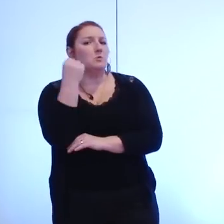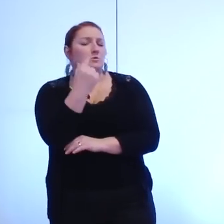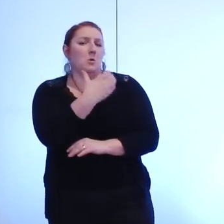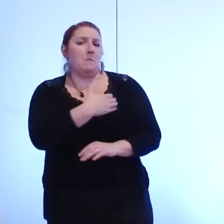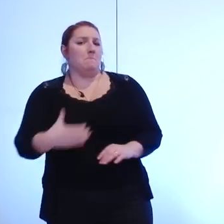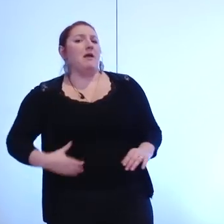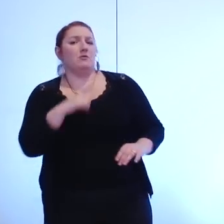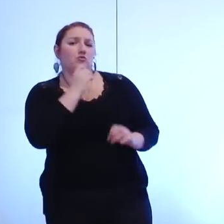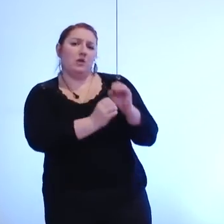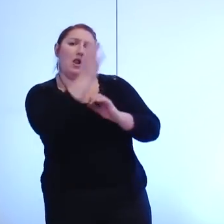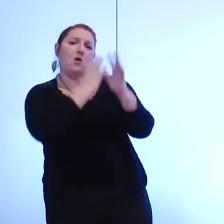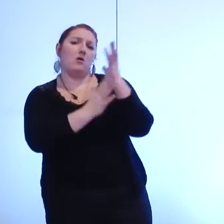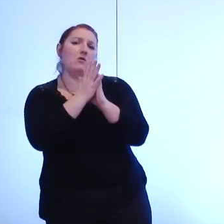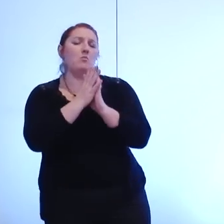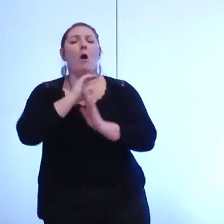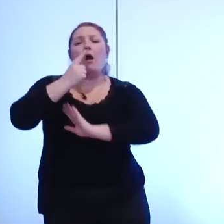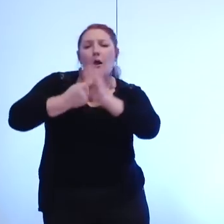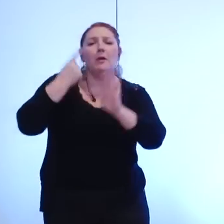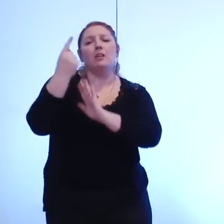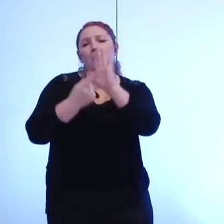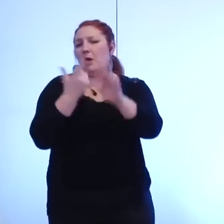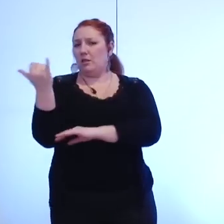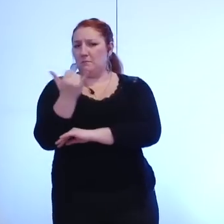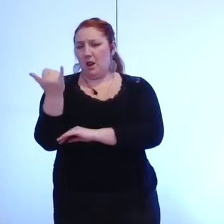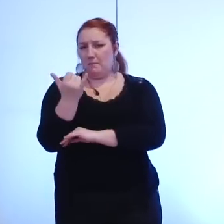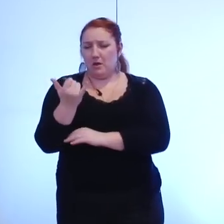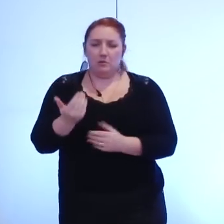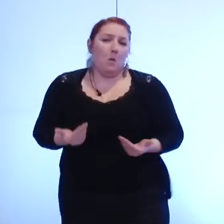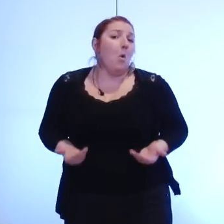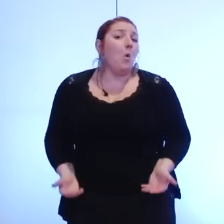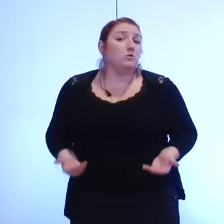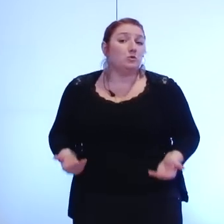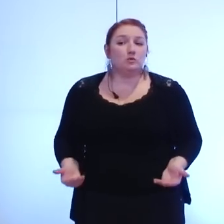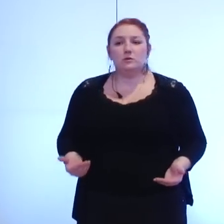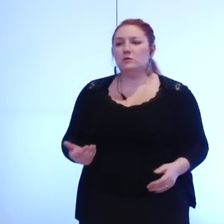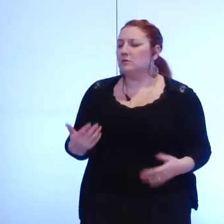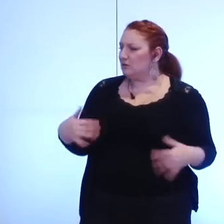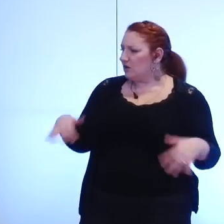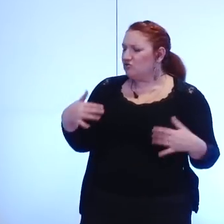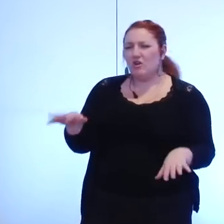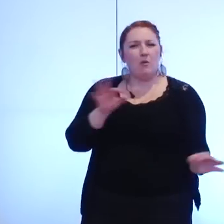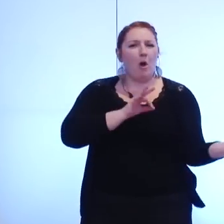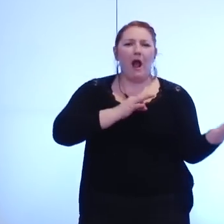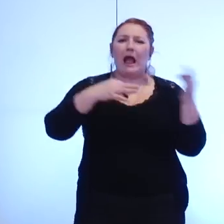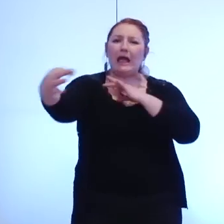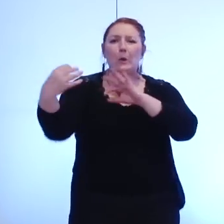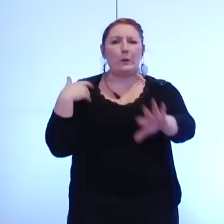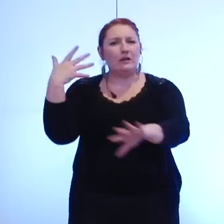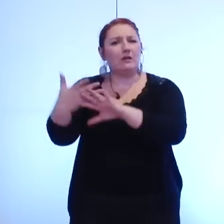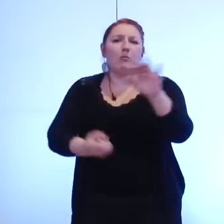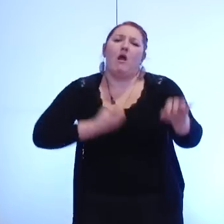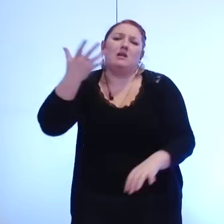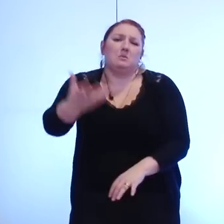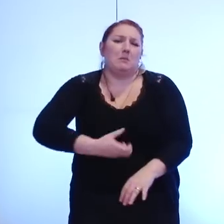évoqués sur ce qui aujourd'hui et je me suis exprimé régulièrement sur cette question